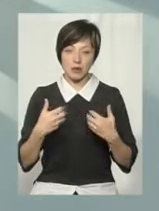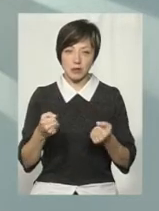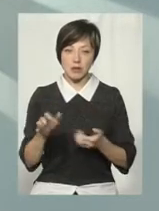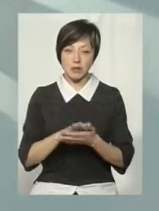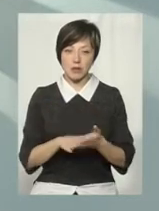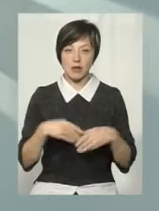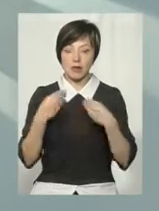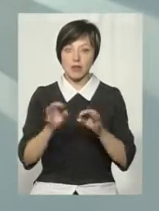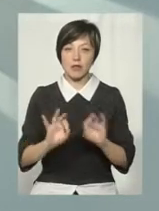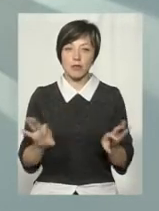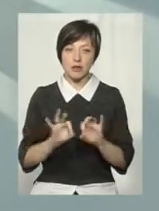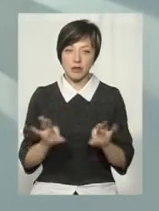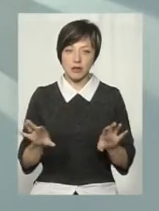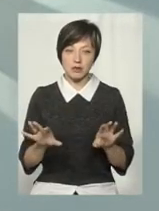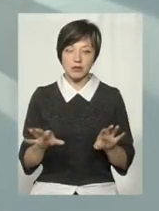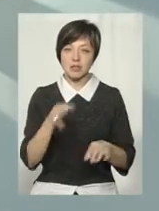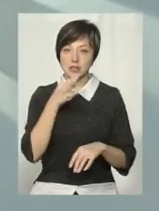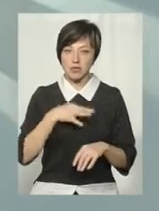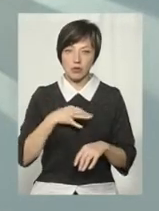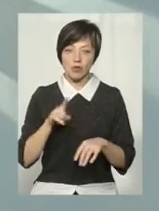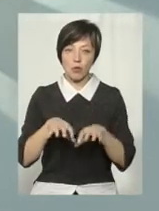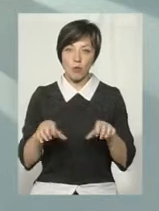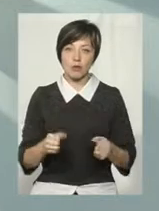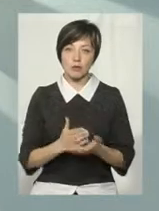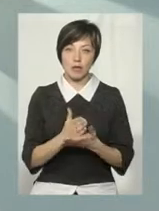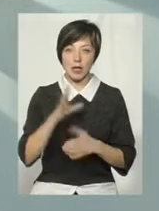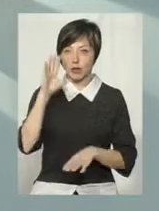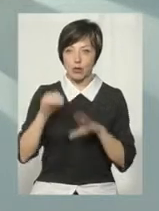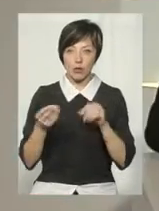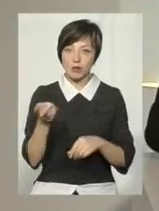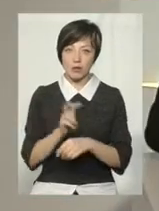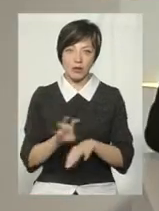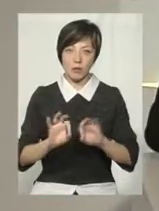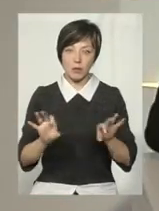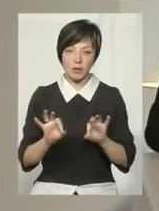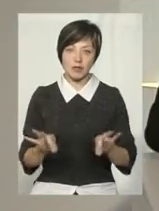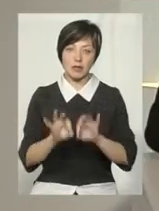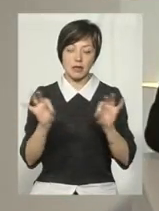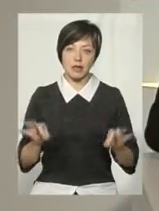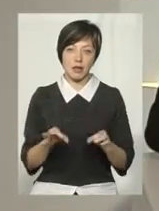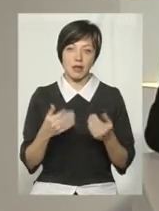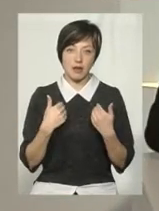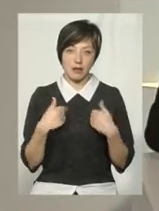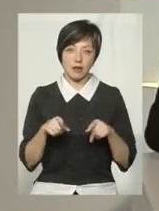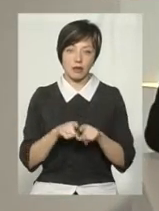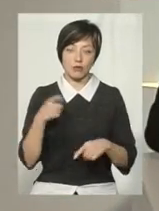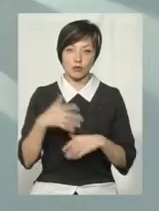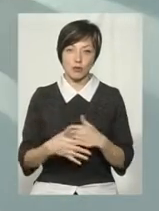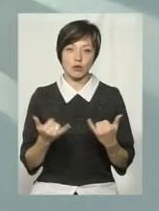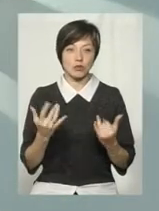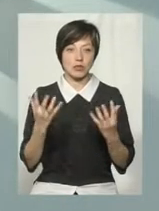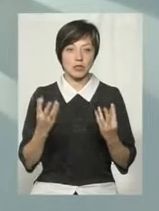входила, надавала пояснення. Мені сказали, що посадовець ігнорує, не проходить, не надає коментарі ніякі. Я, наскільки так розумію, на